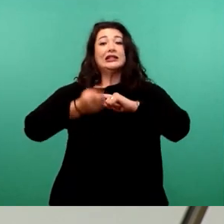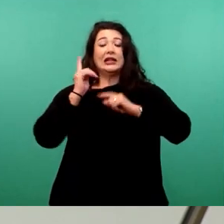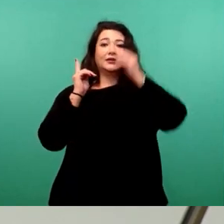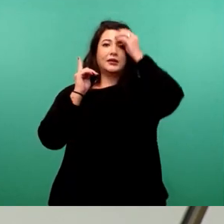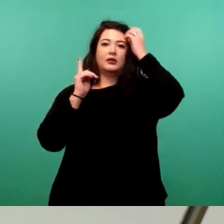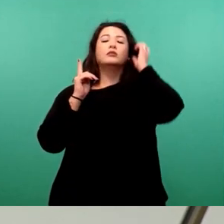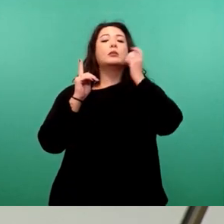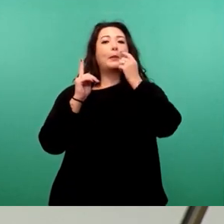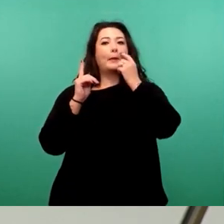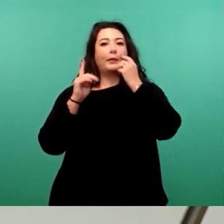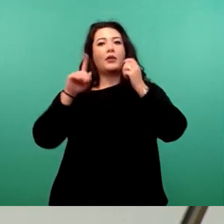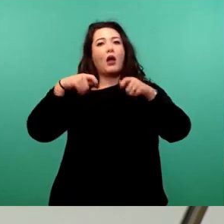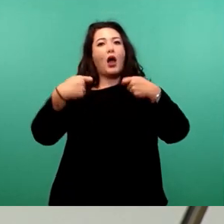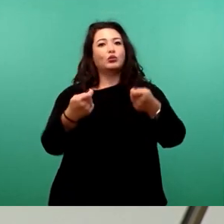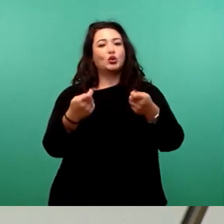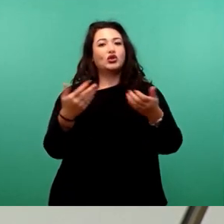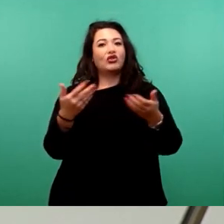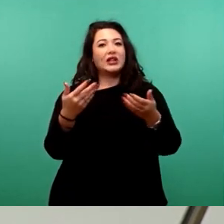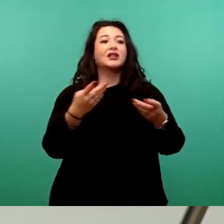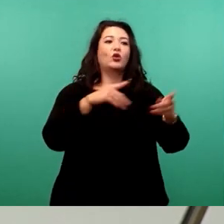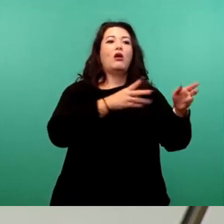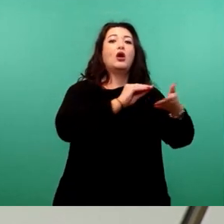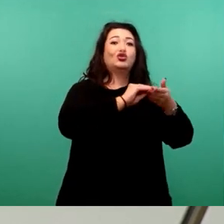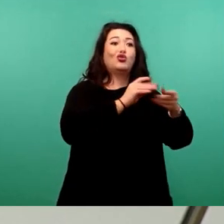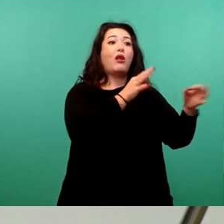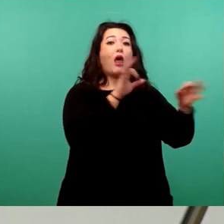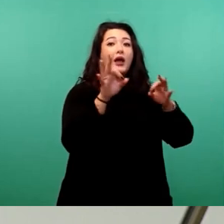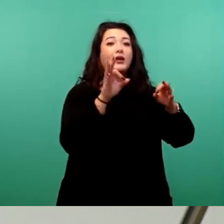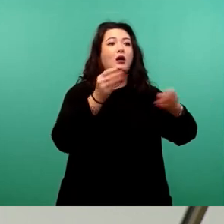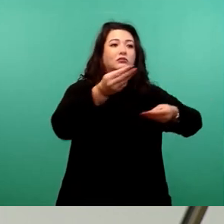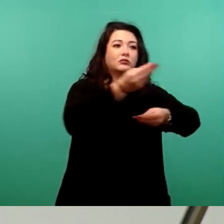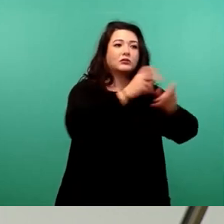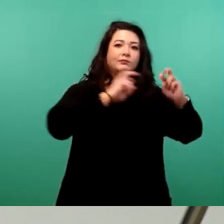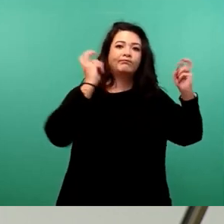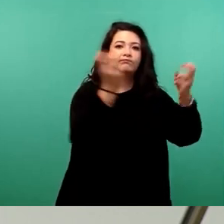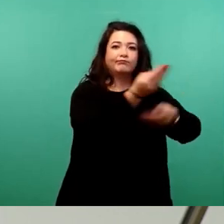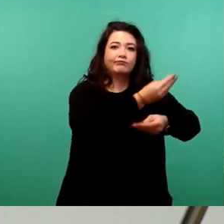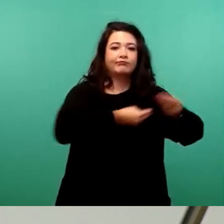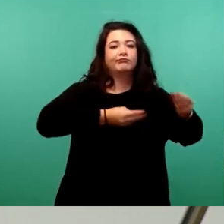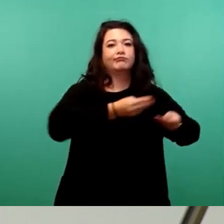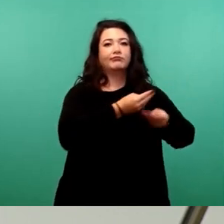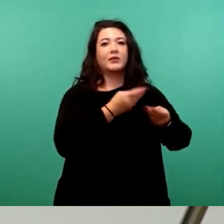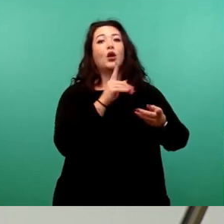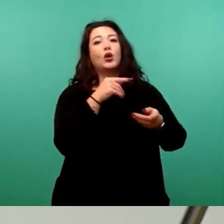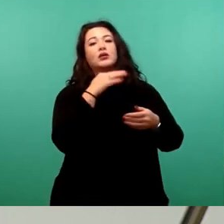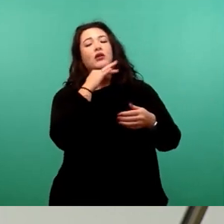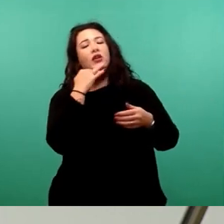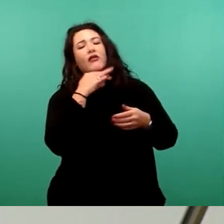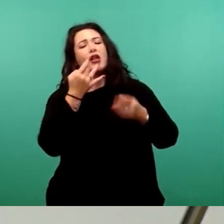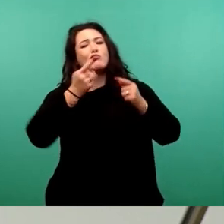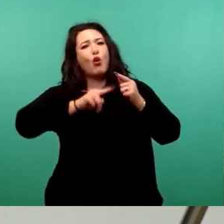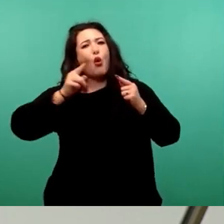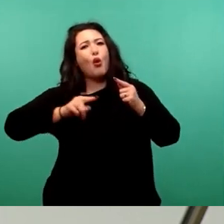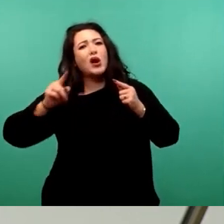Runde mit Schulleiterinnen und Schulleitern gesessen, wo wir über mehrere Monate über ein Paket